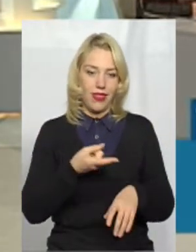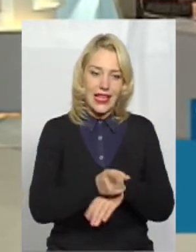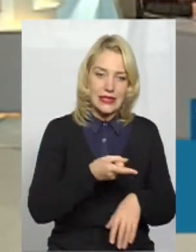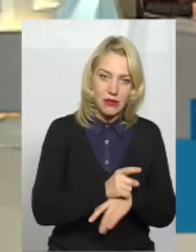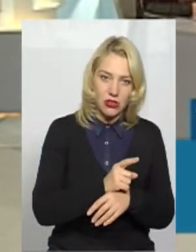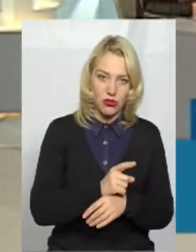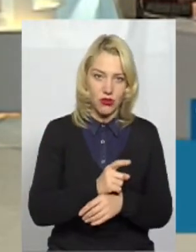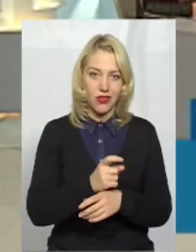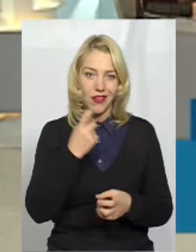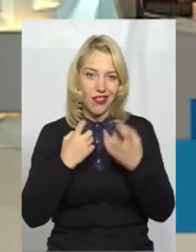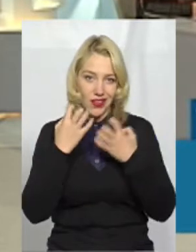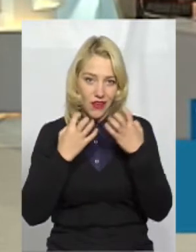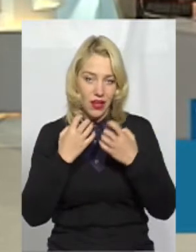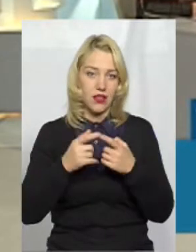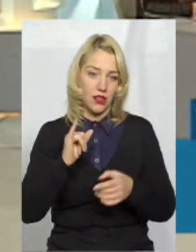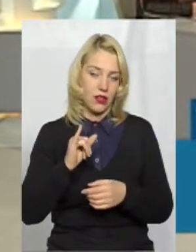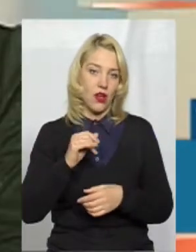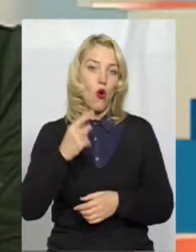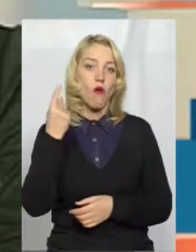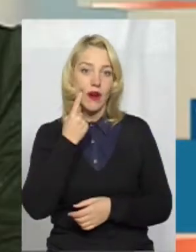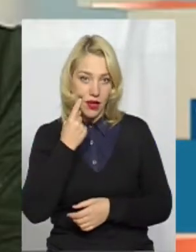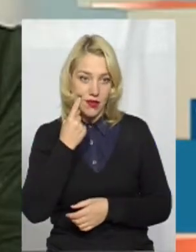щоб не було кривлянь, щоб не було образ.